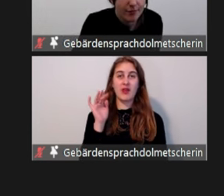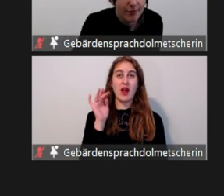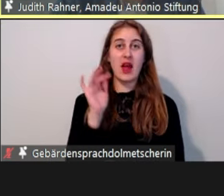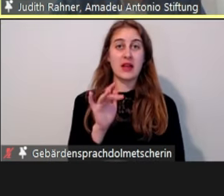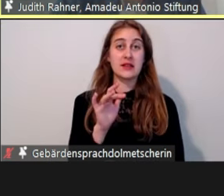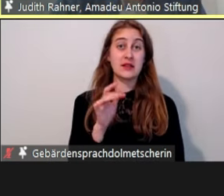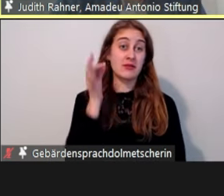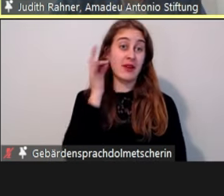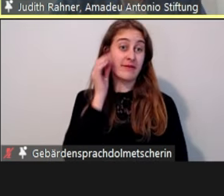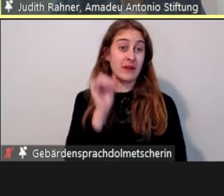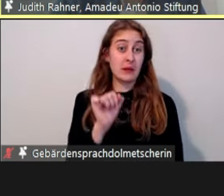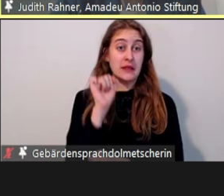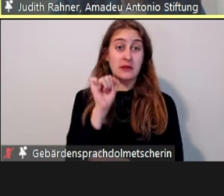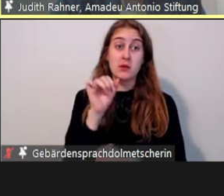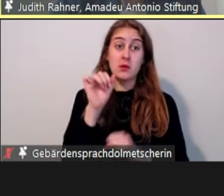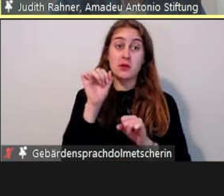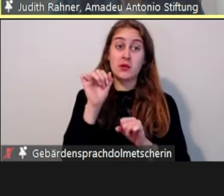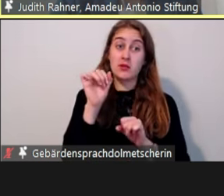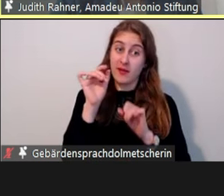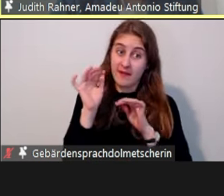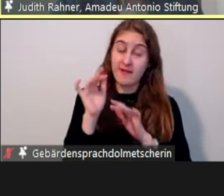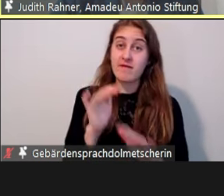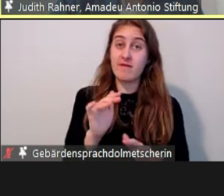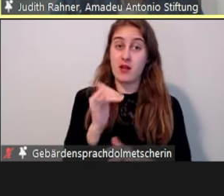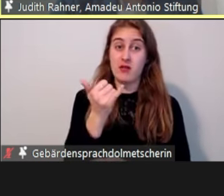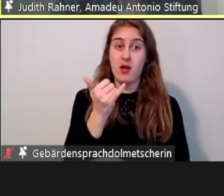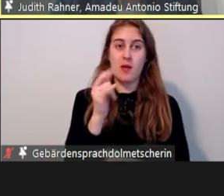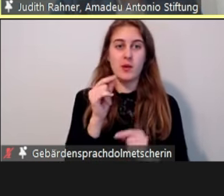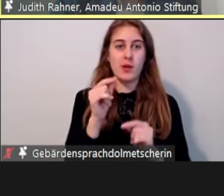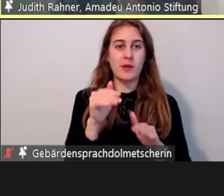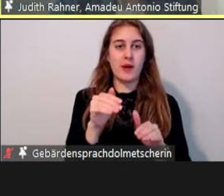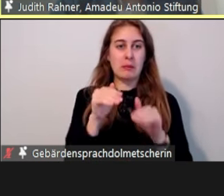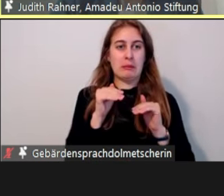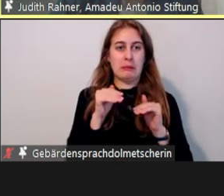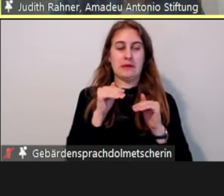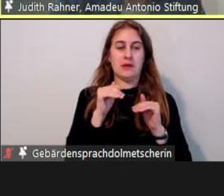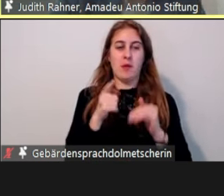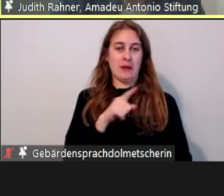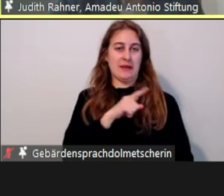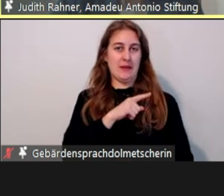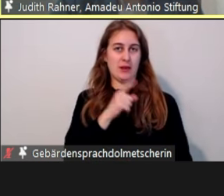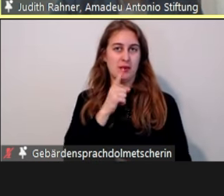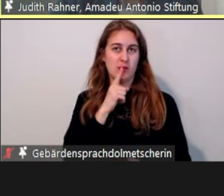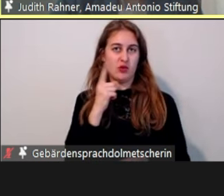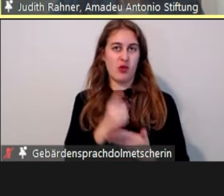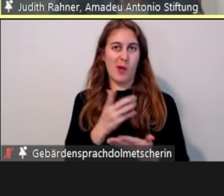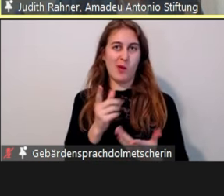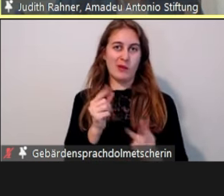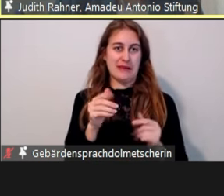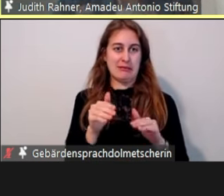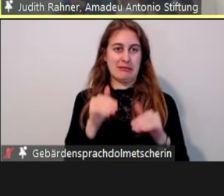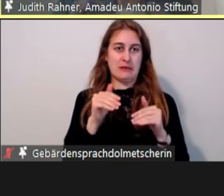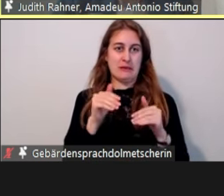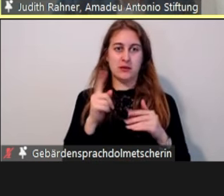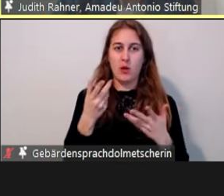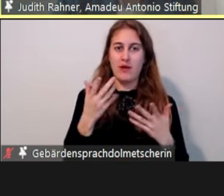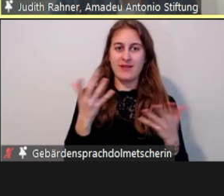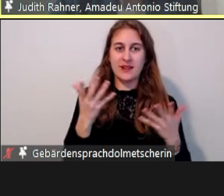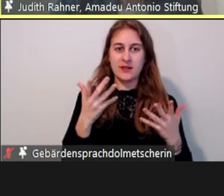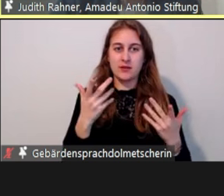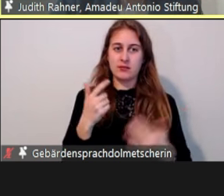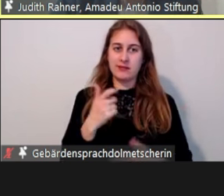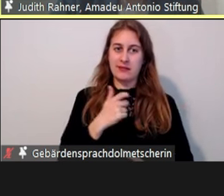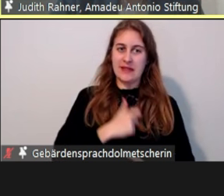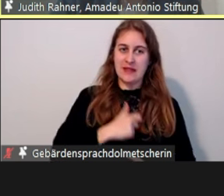gerade schon gesagt, schränkt aber auch die Selbstbestimmung ein. Zivilgesellschaftliche und politische Diskurs- und Handlungsräume werden einfach verengt,